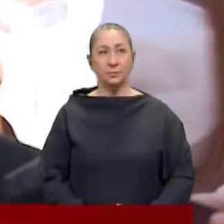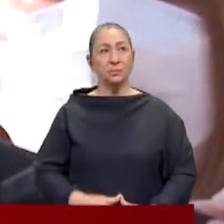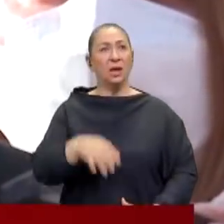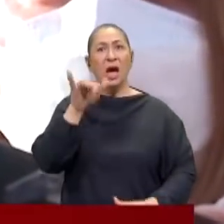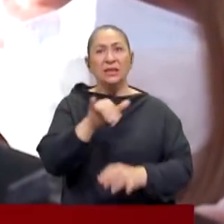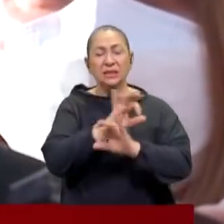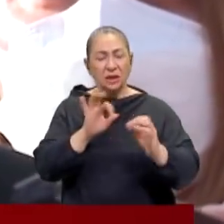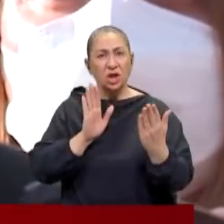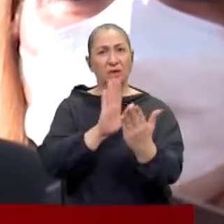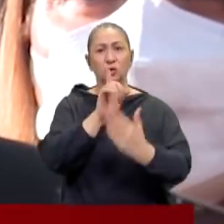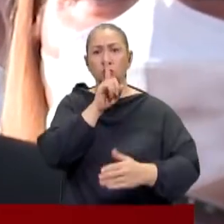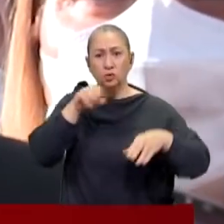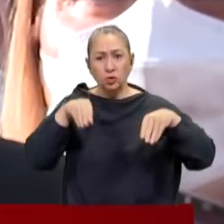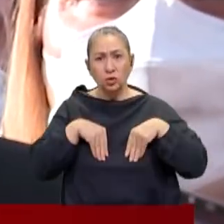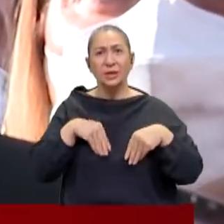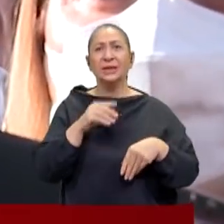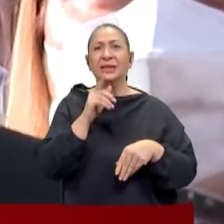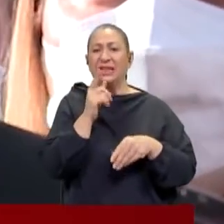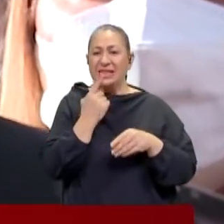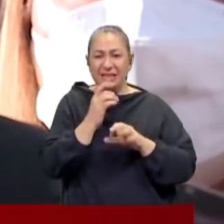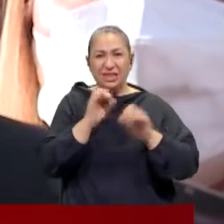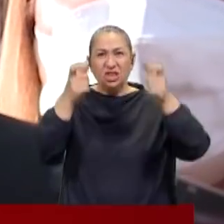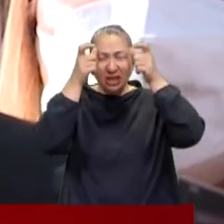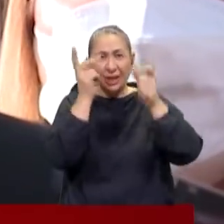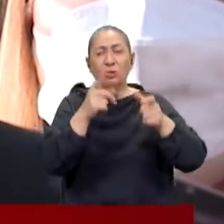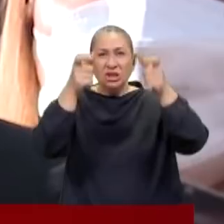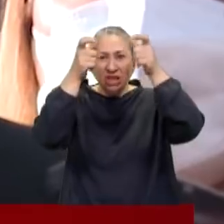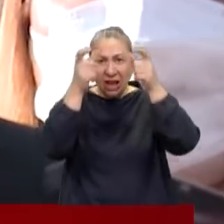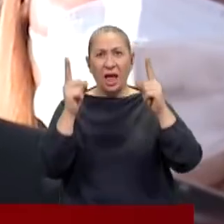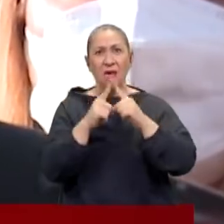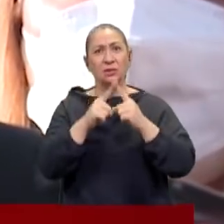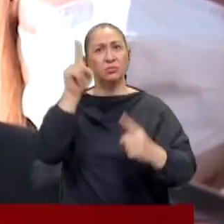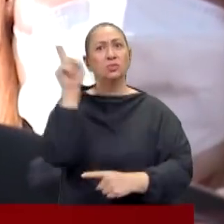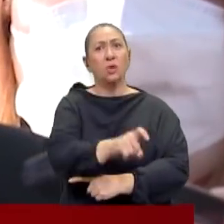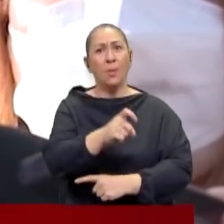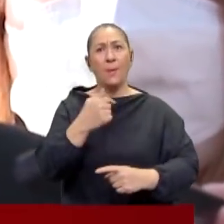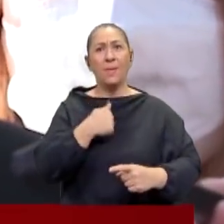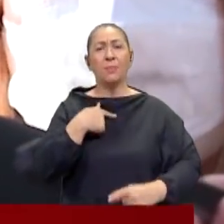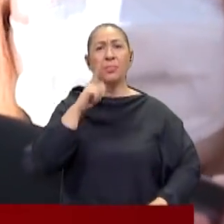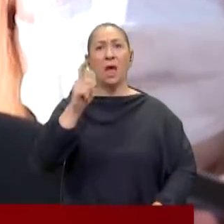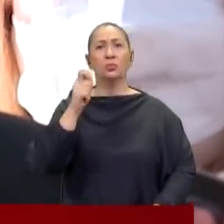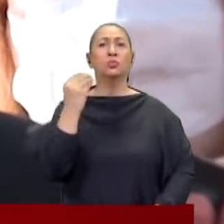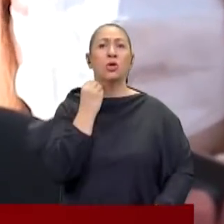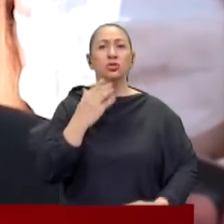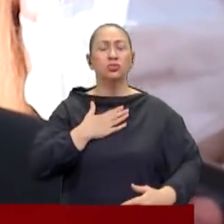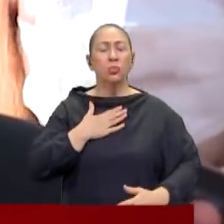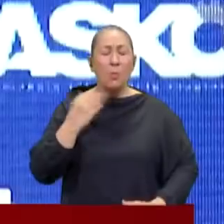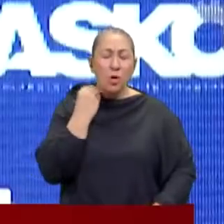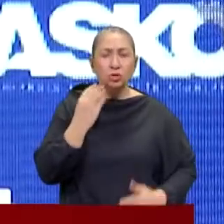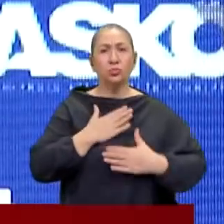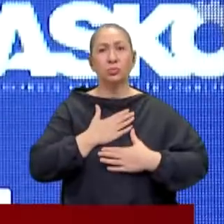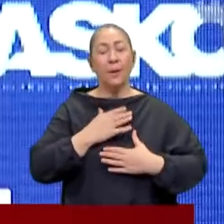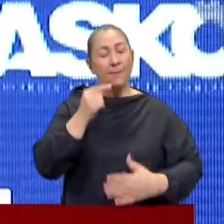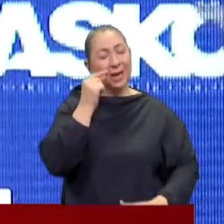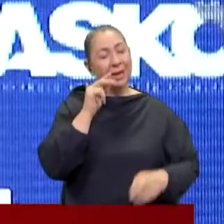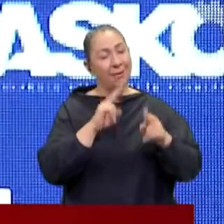Haksızlık karşısında susan dilsiz şeytandır. Bu şeytanlarla hesaplaşmak da benim namus borcumdur, boynumun borcudur. Bay